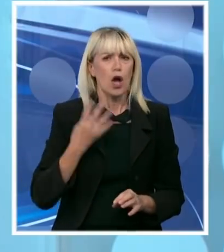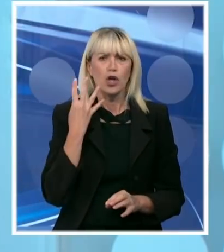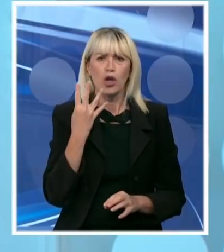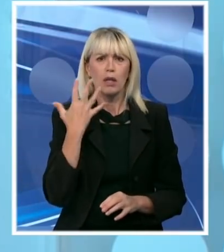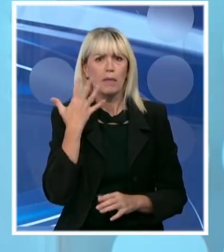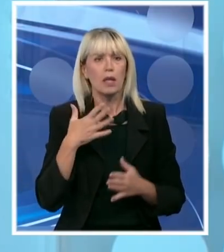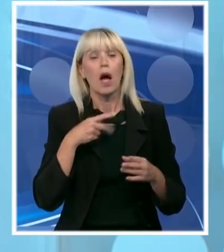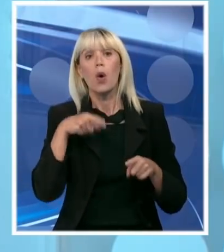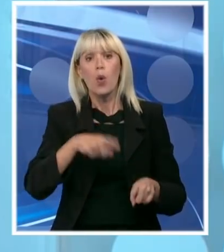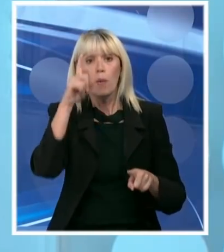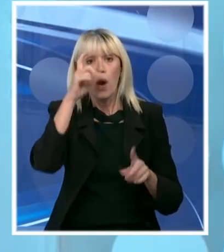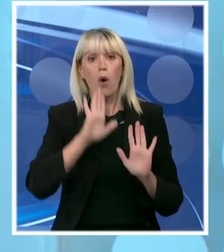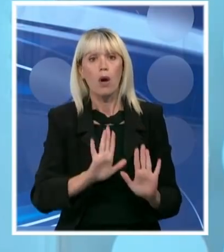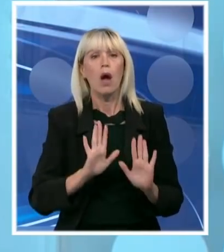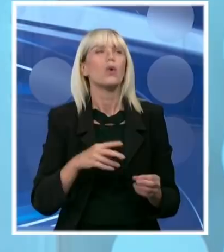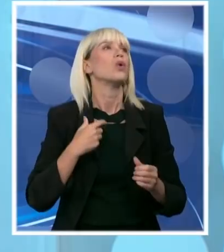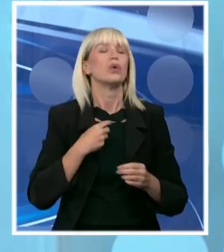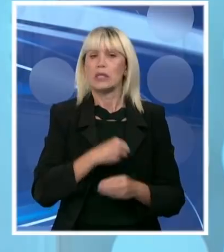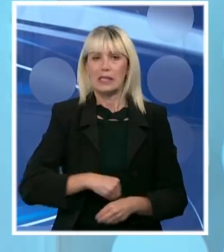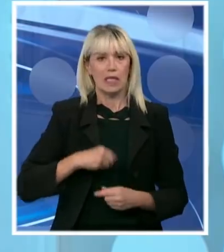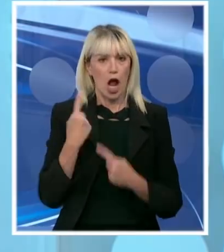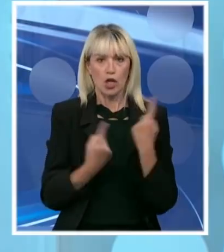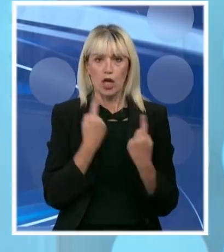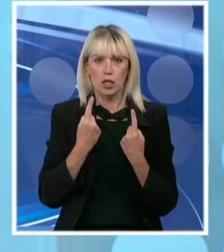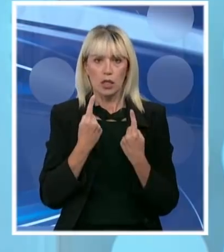Posebno u Beogradu. Beograd u ovom trenutku,